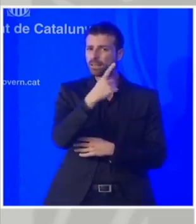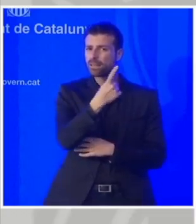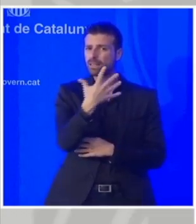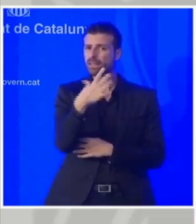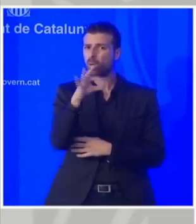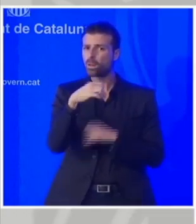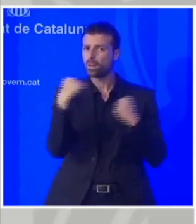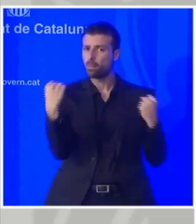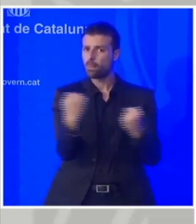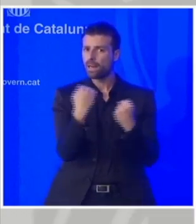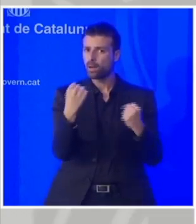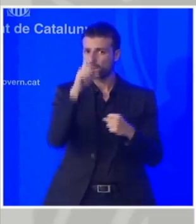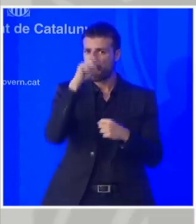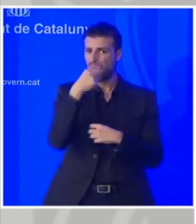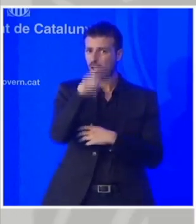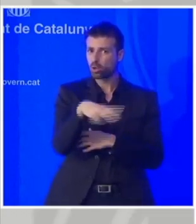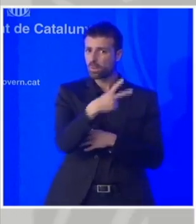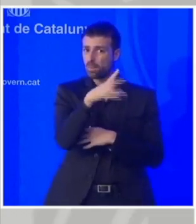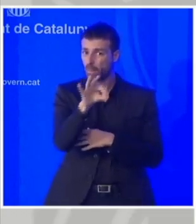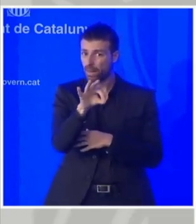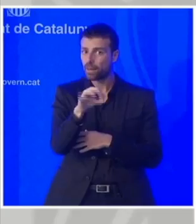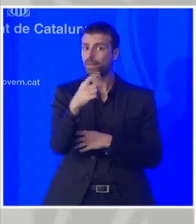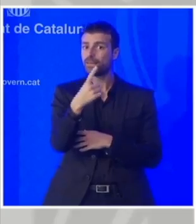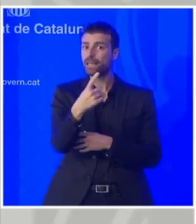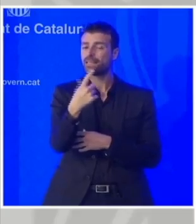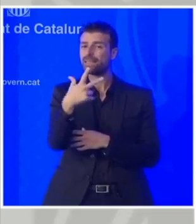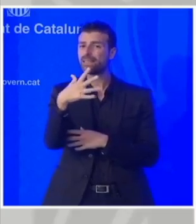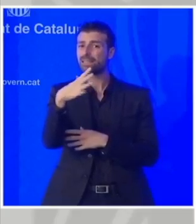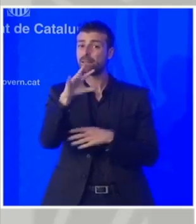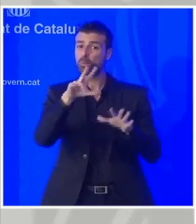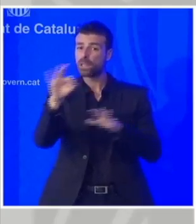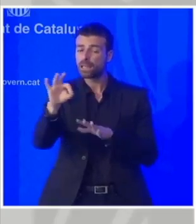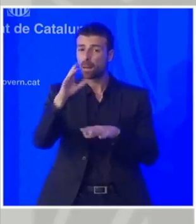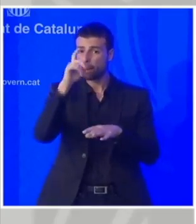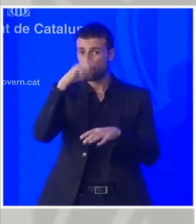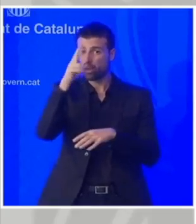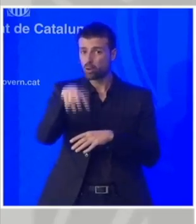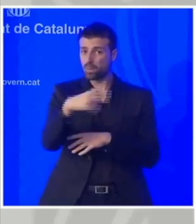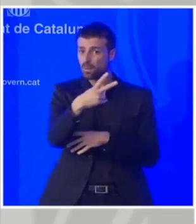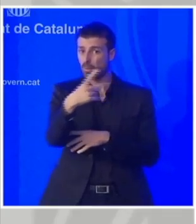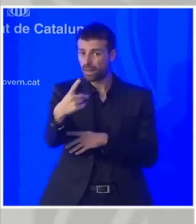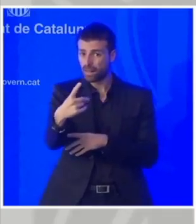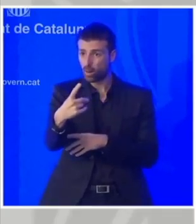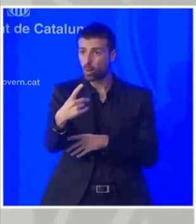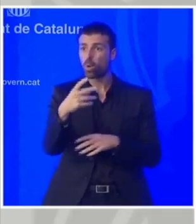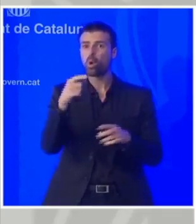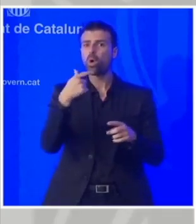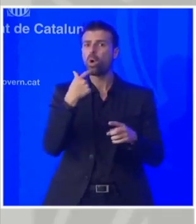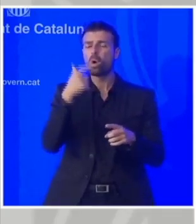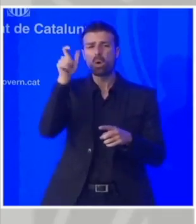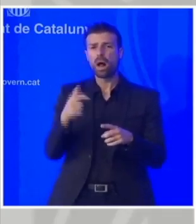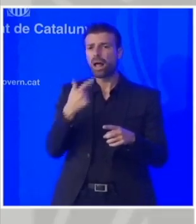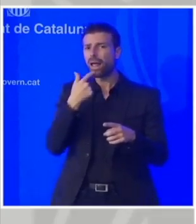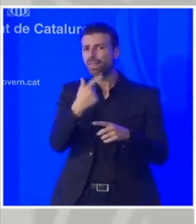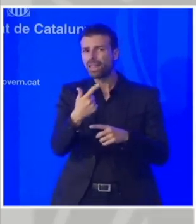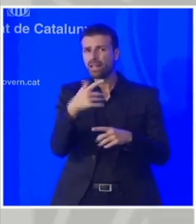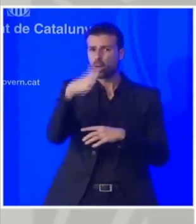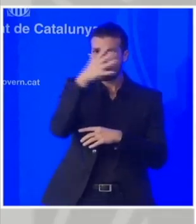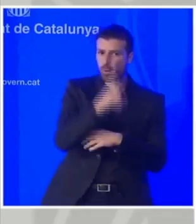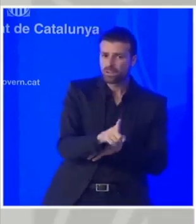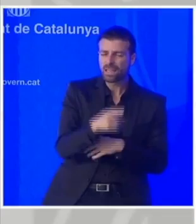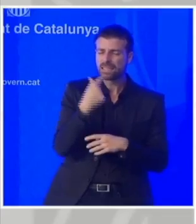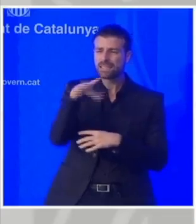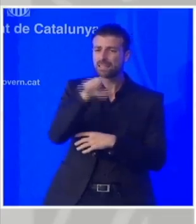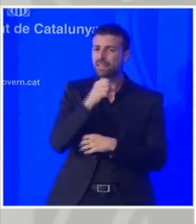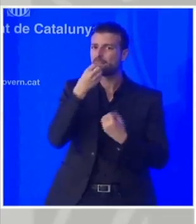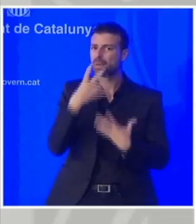milions per al 2020 i 150 per al 2021 i que el govern els diu que això no pot ser si és que ho he entès bé, si és això